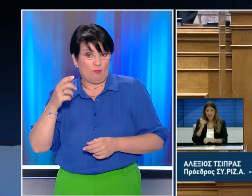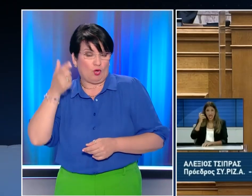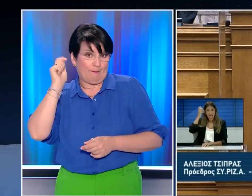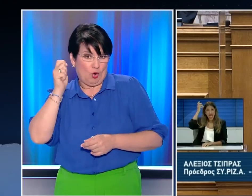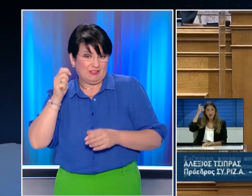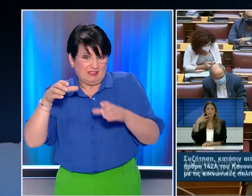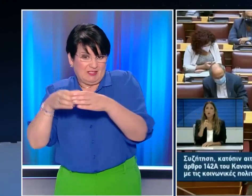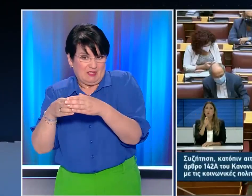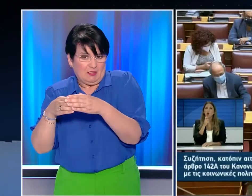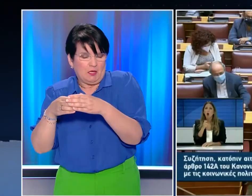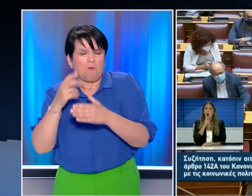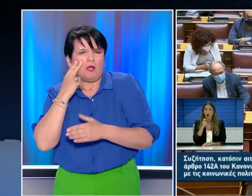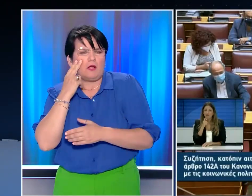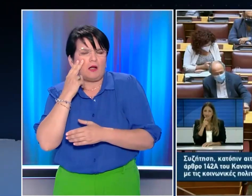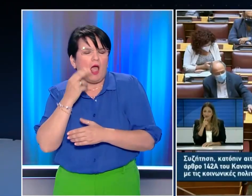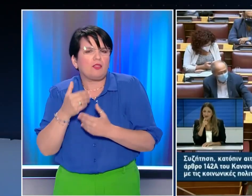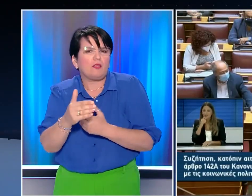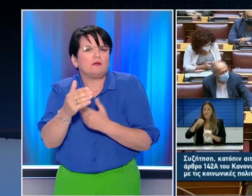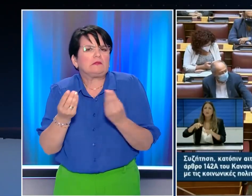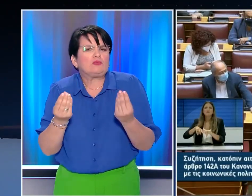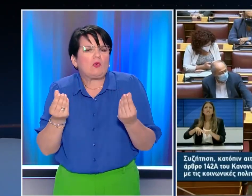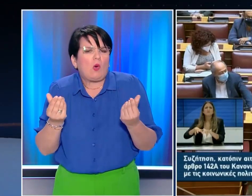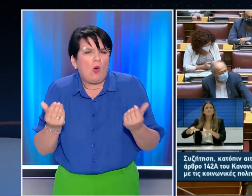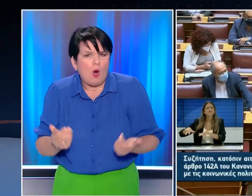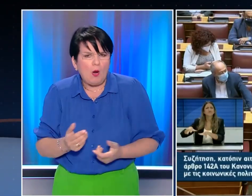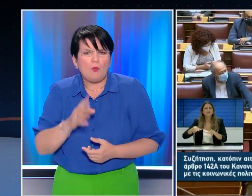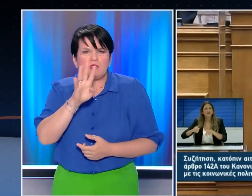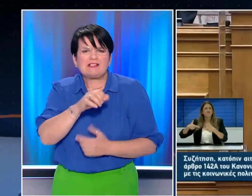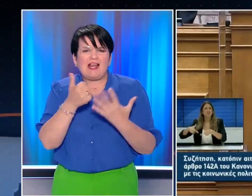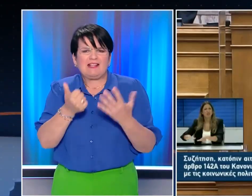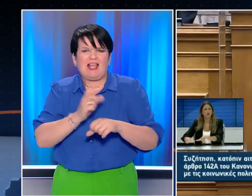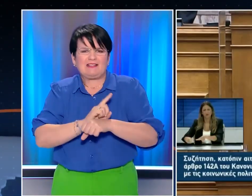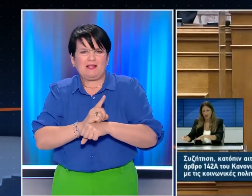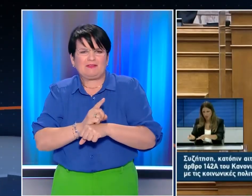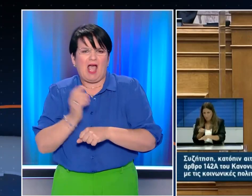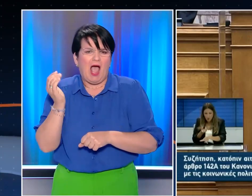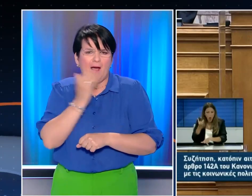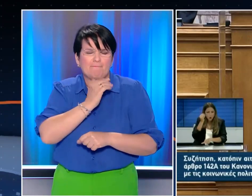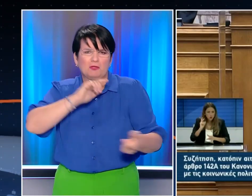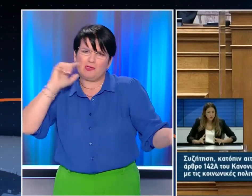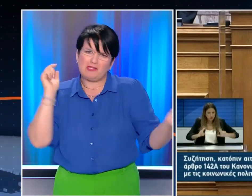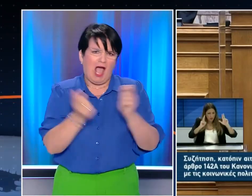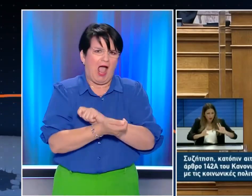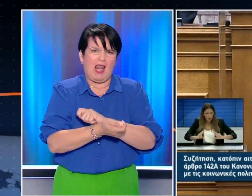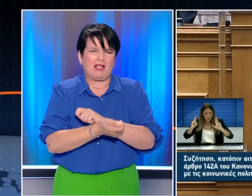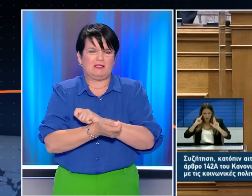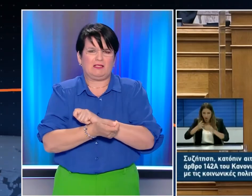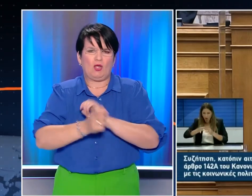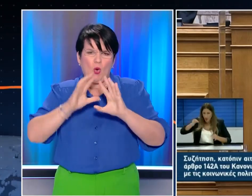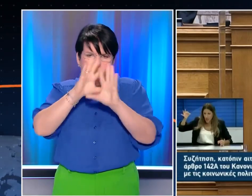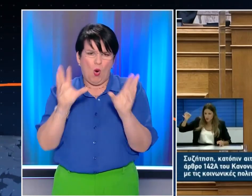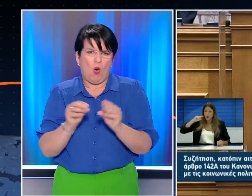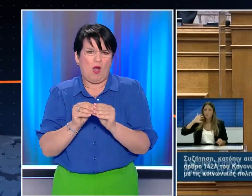Και θα κάτσουν να δουν πώς μπορεί κανείς Μέσα 46 λεπτά να κάνει το άσπρο μαύρο Το μαύρο άσπρο